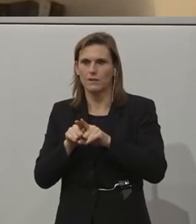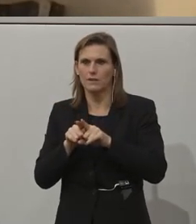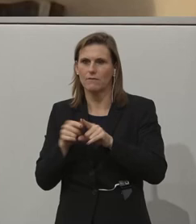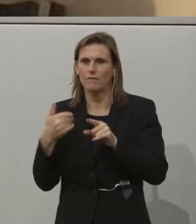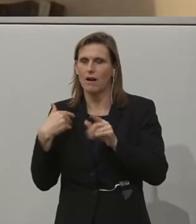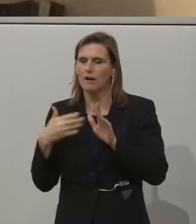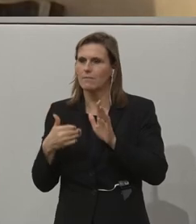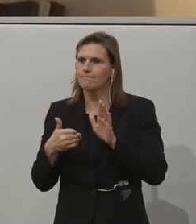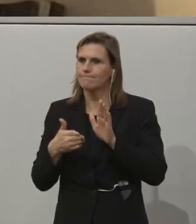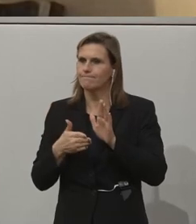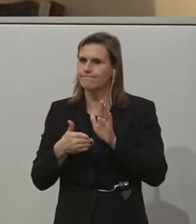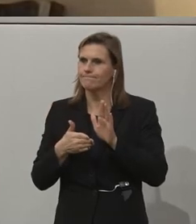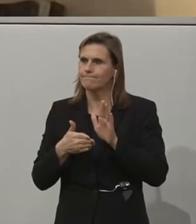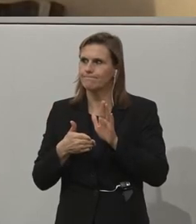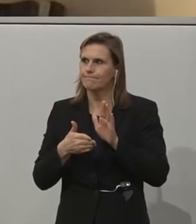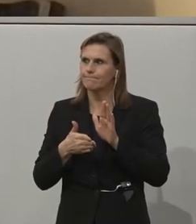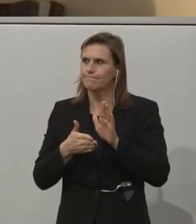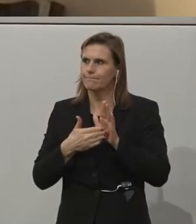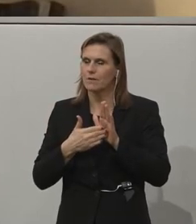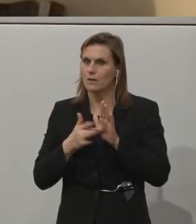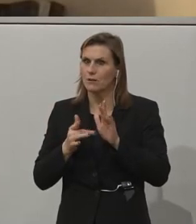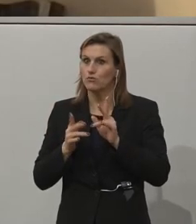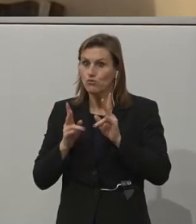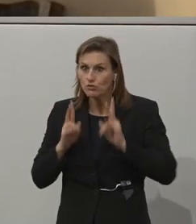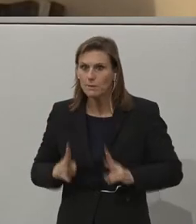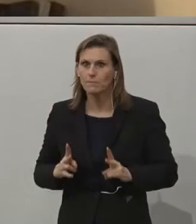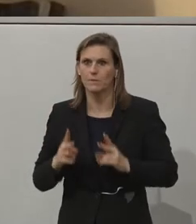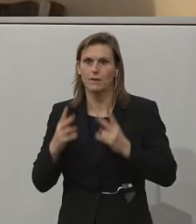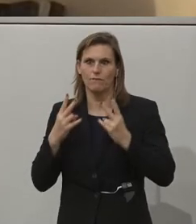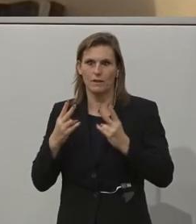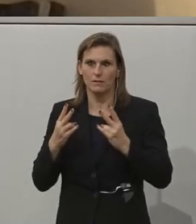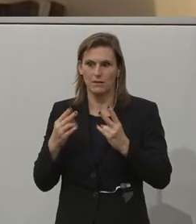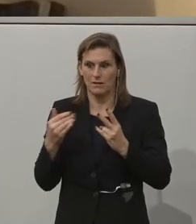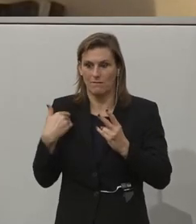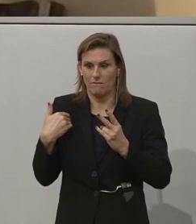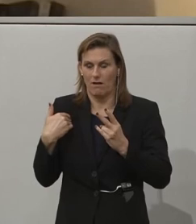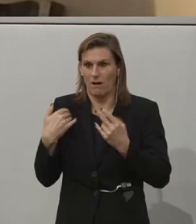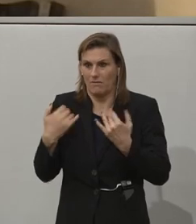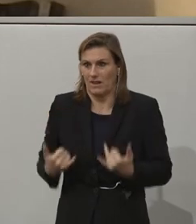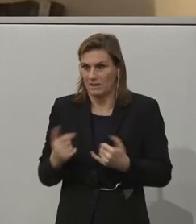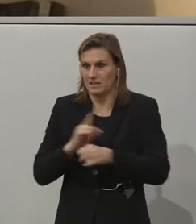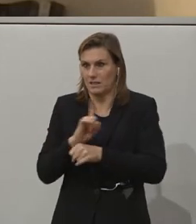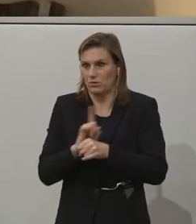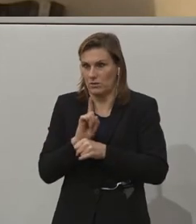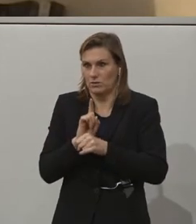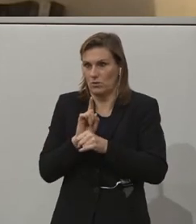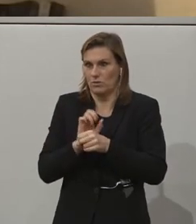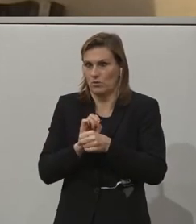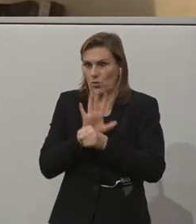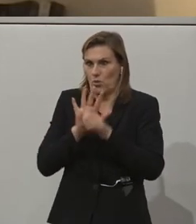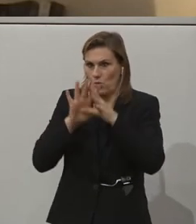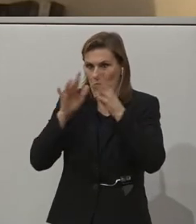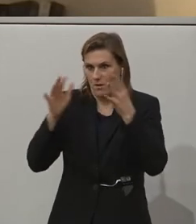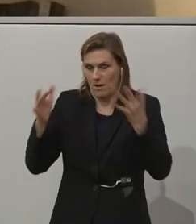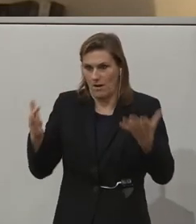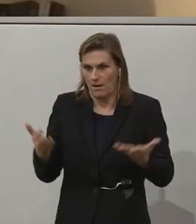the current pandemic crisis has required information to be accessible to a